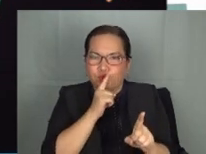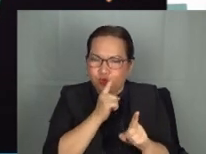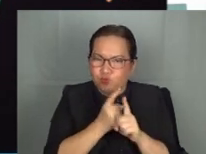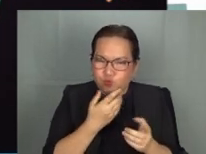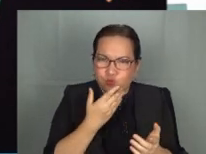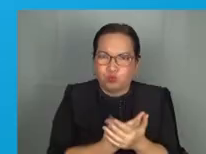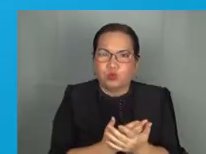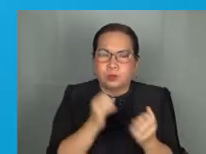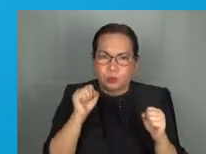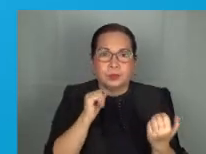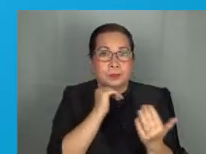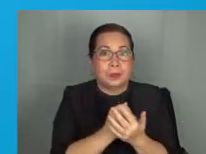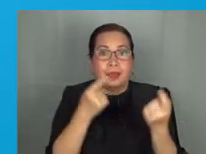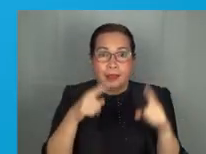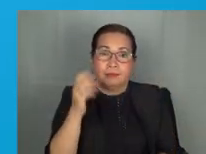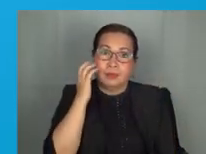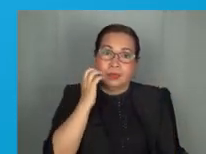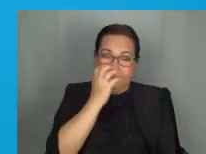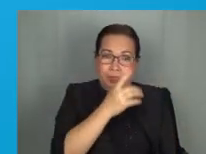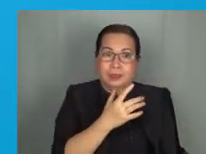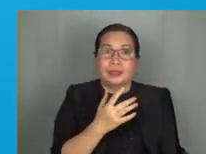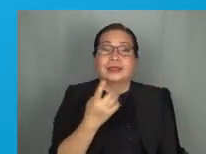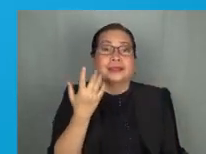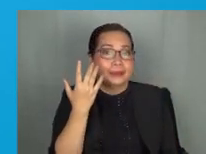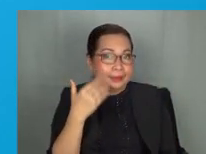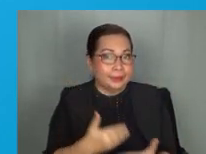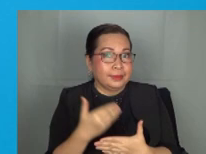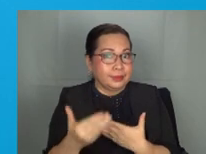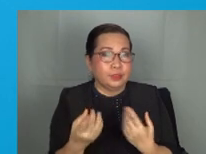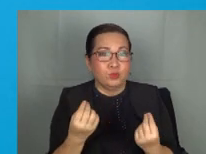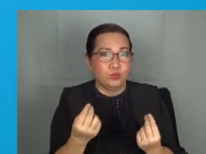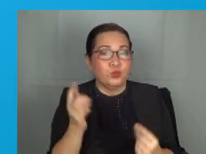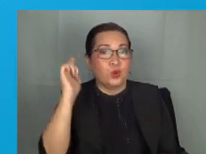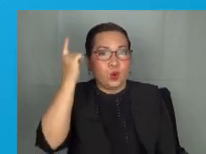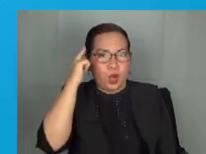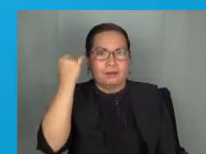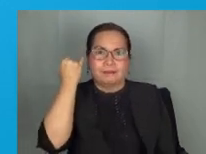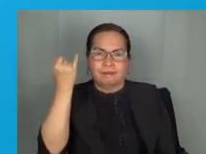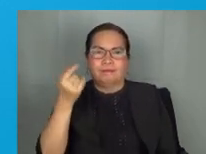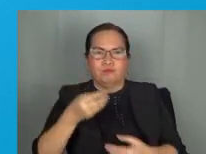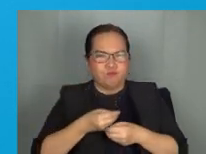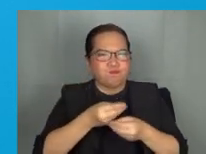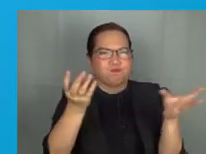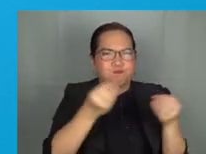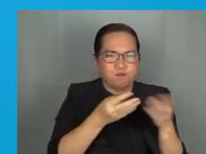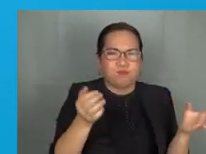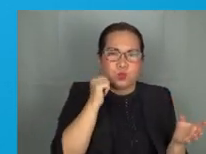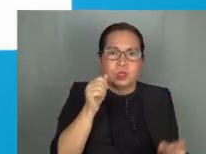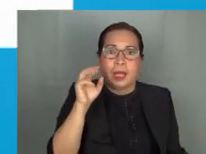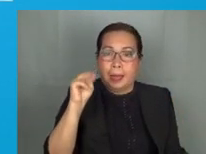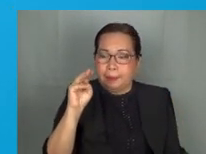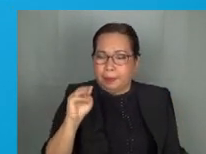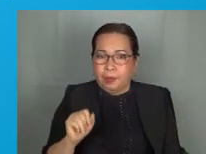maiwasan ang tigdas. Dahil dito, nagbibigay ang bawat lokal na pamahalaan ng MMR o